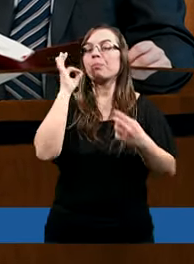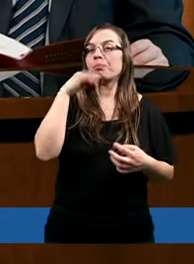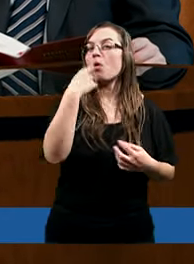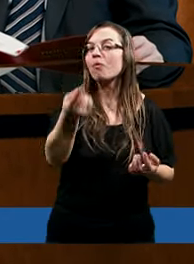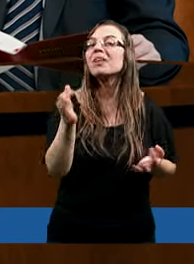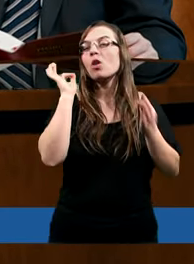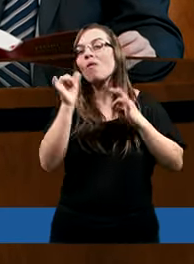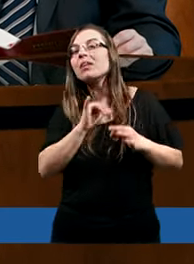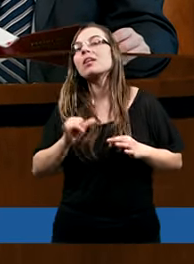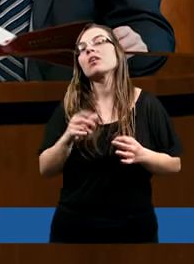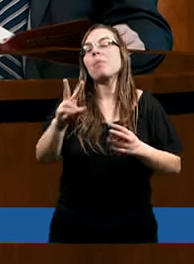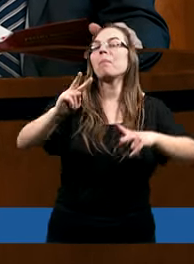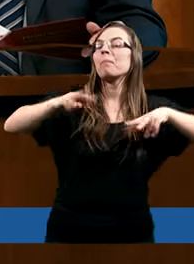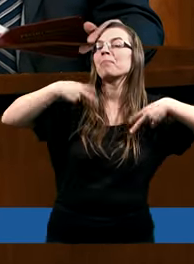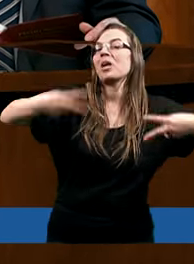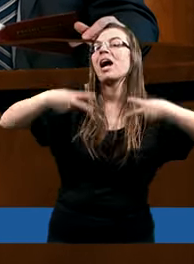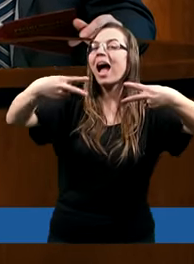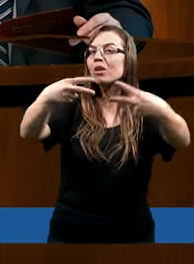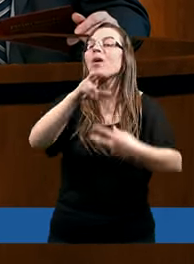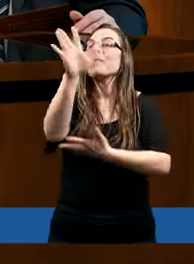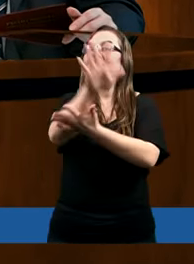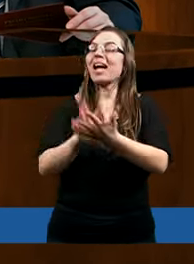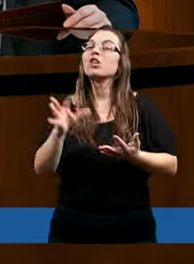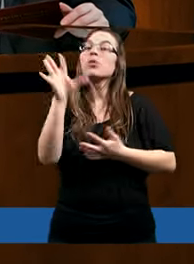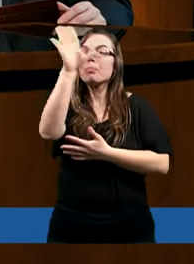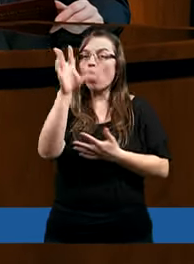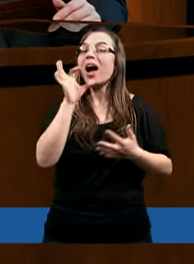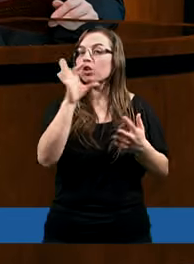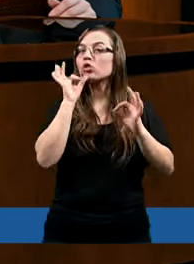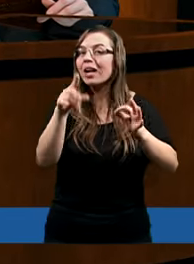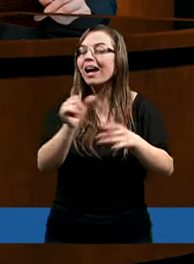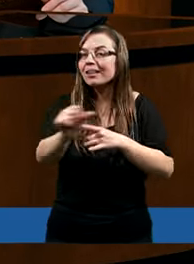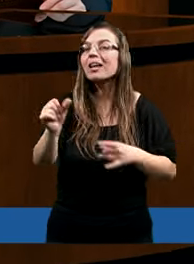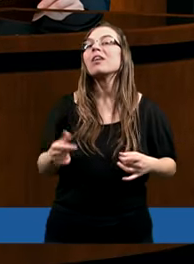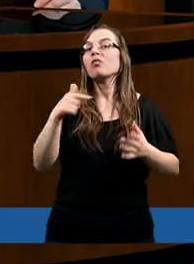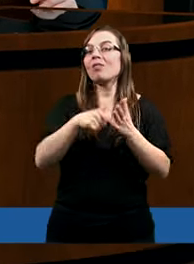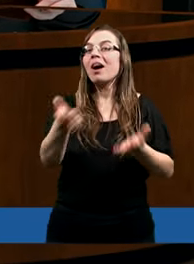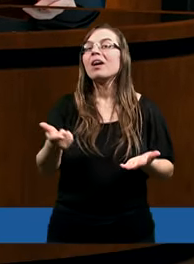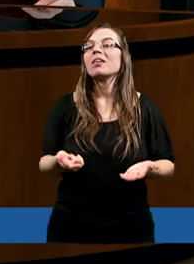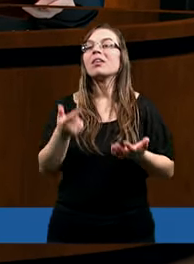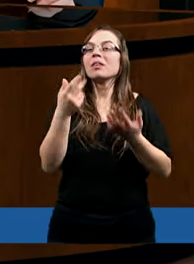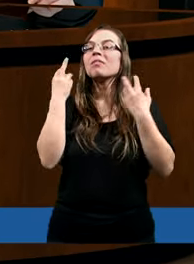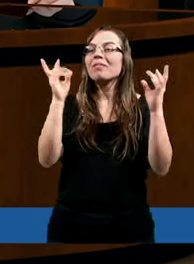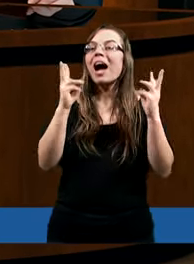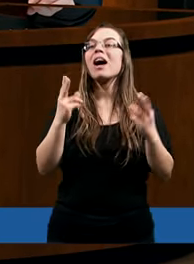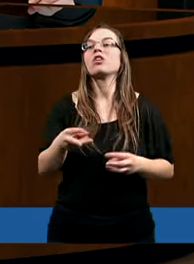że przekazujemy treści Boże. To jest ryzykowne. A tutaj apostoł Piotr wyraźnie powołuje się,